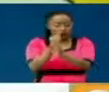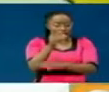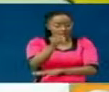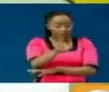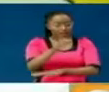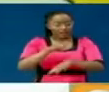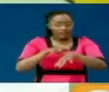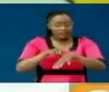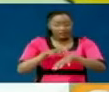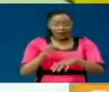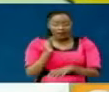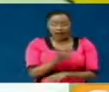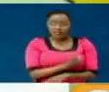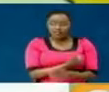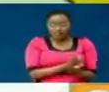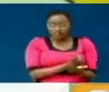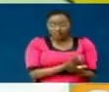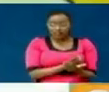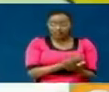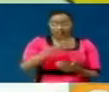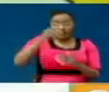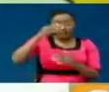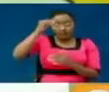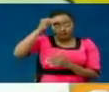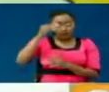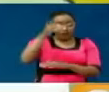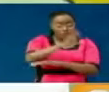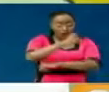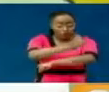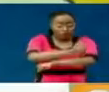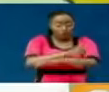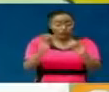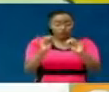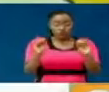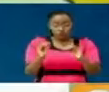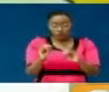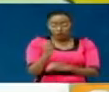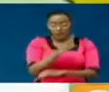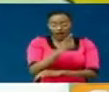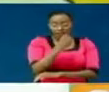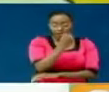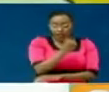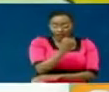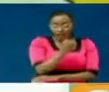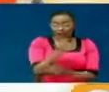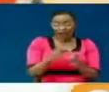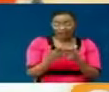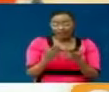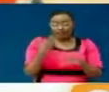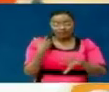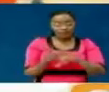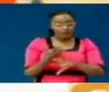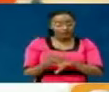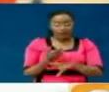vile atu wanafunzi ya wakurudi shule huo mwezu watano imekua vigumu